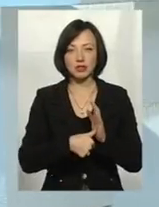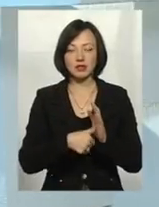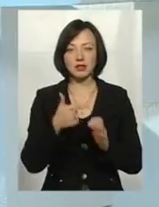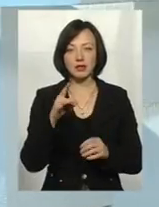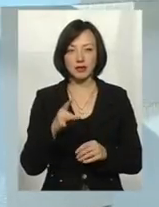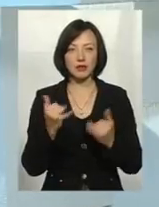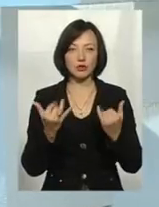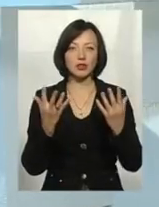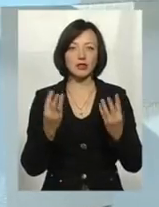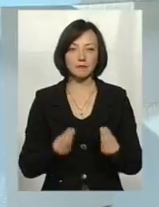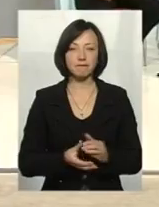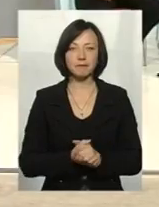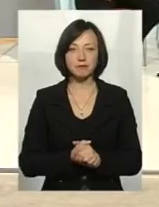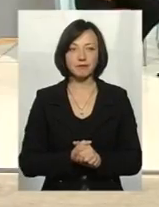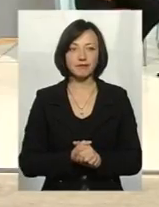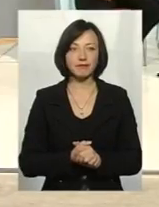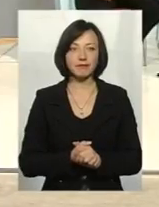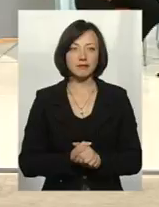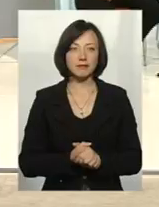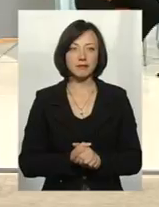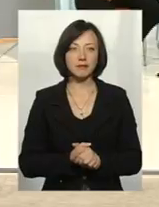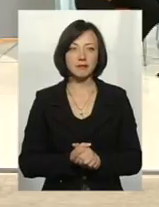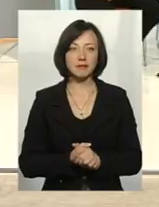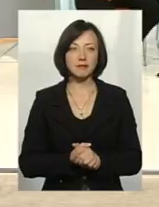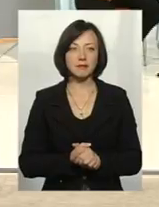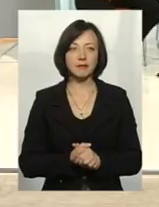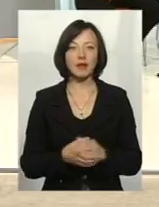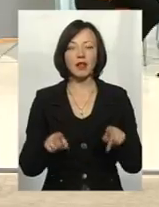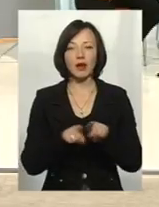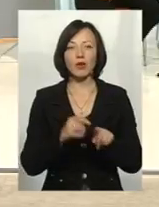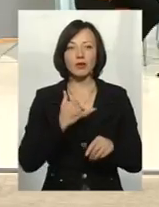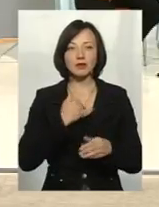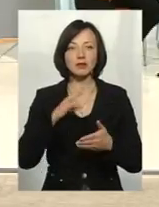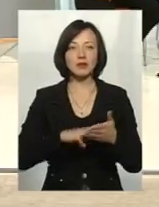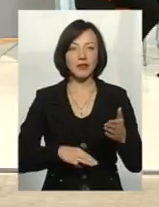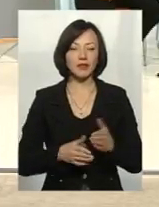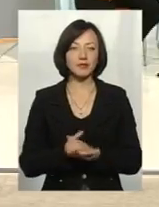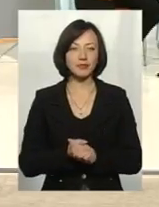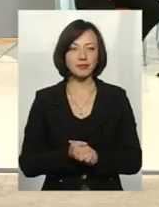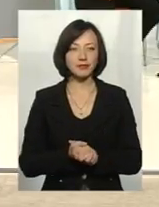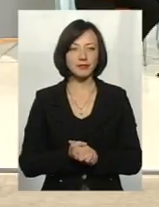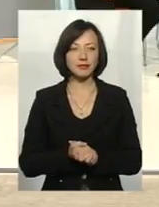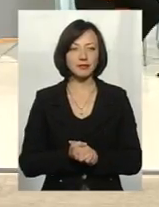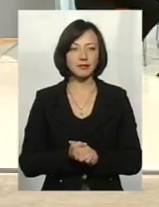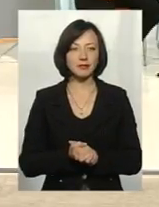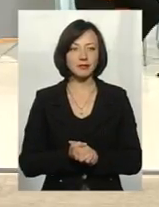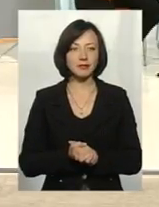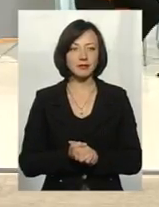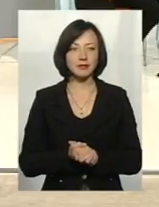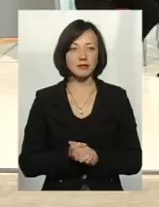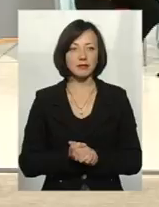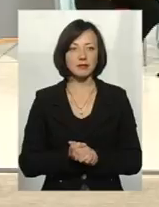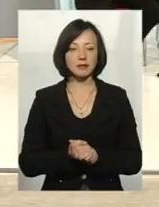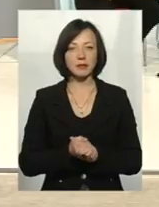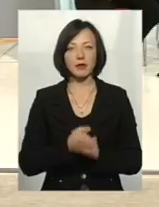256 гривень, тобто так. От такі в нас штрафи. Хочу вас трошки заспокоїти. На жаль, з точки зору